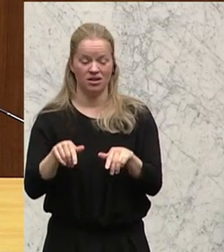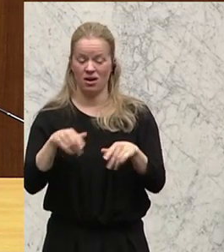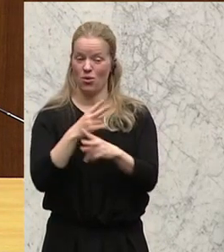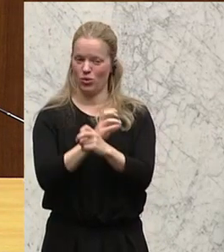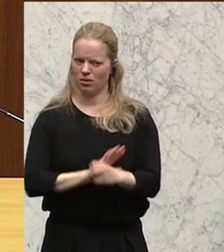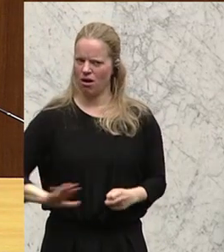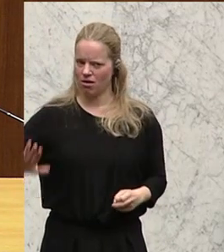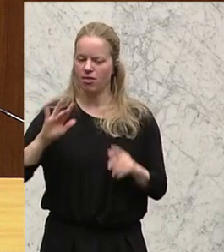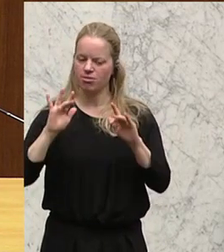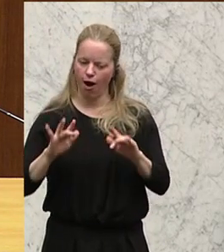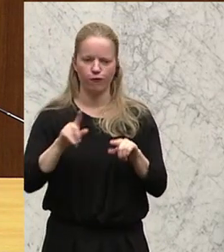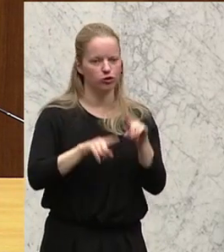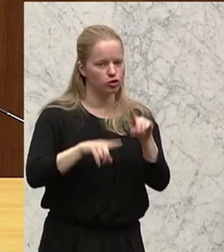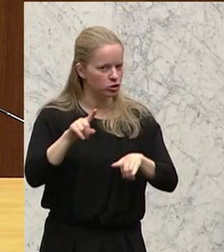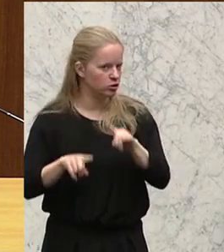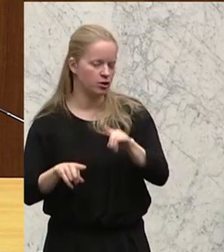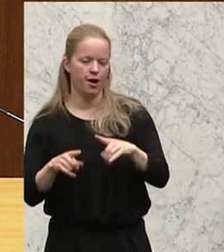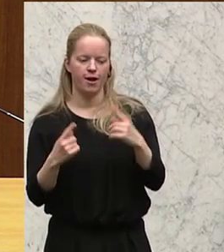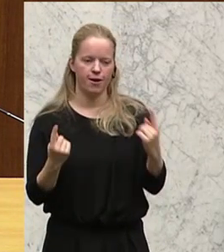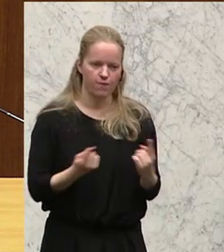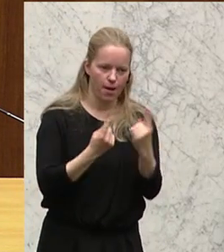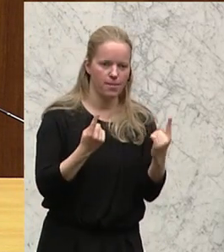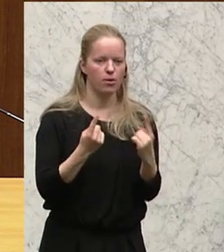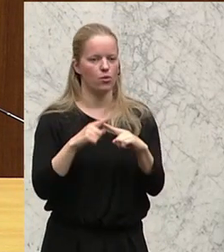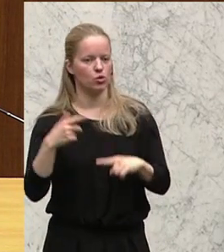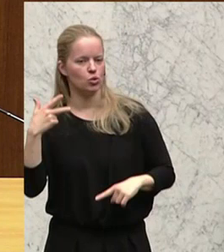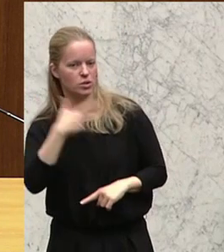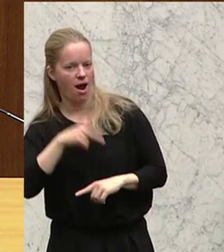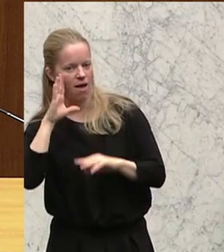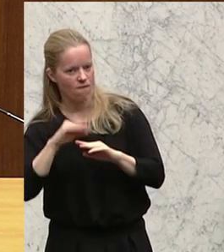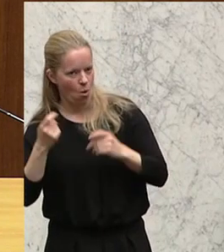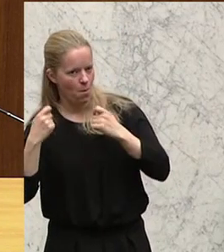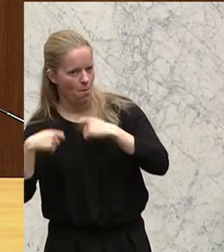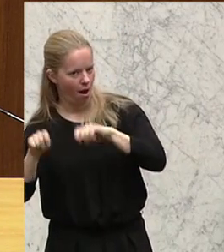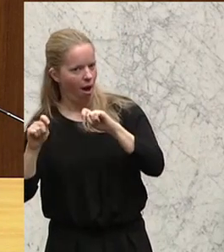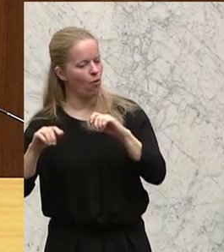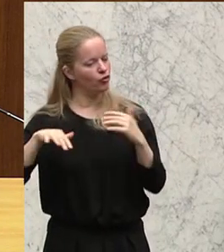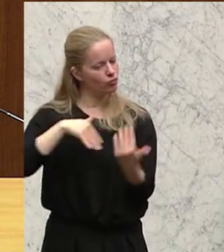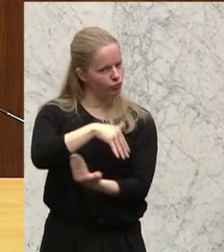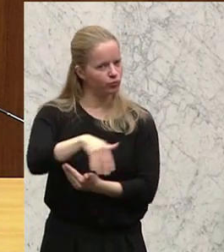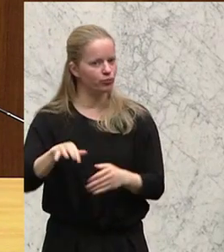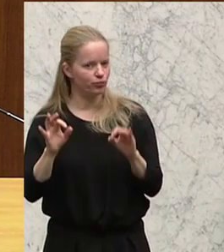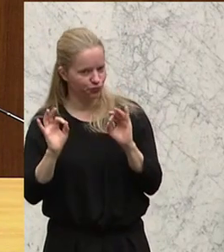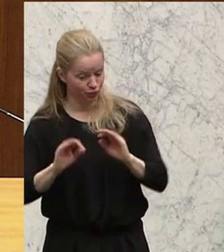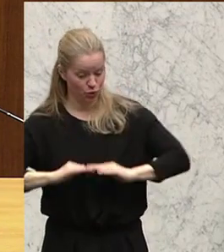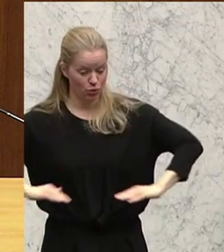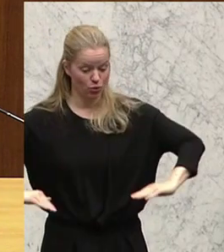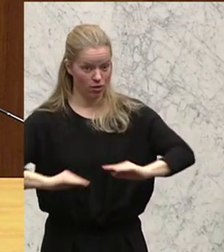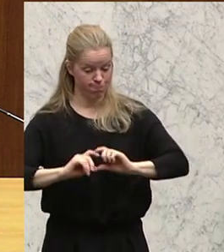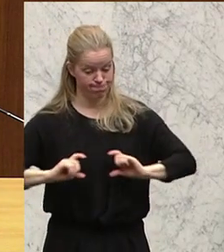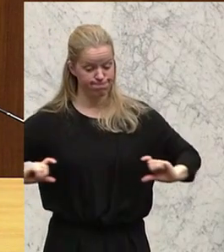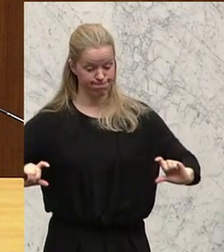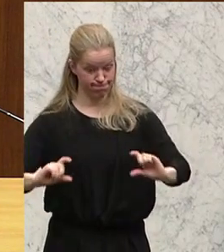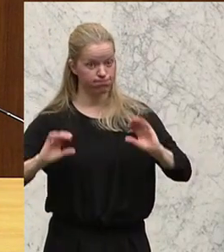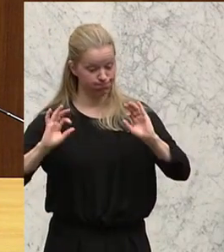aus gewerblichem und sozialem Wohnbau. Auf diesem soliden Fundament können wir aus meiner Sicht